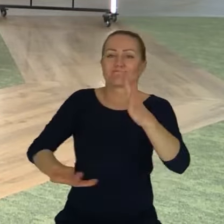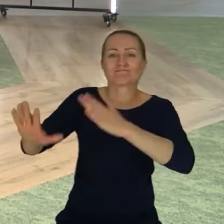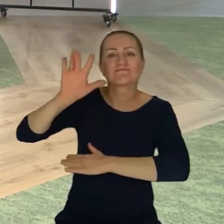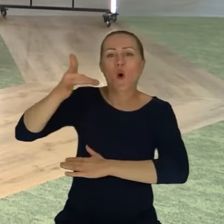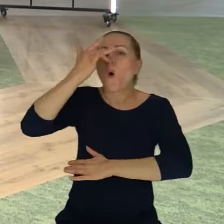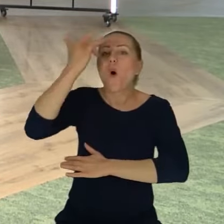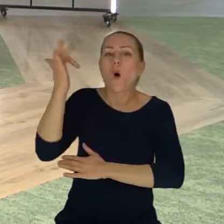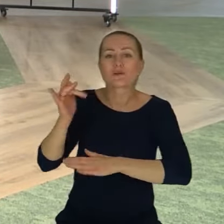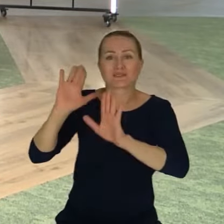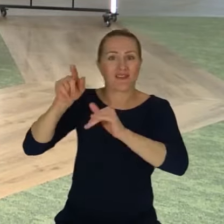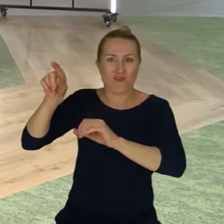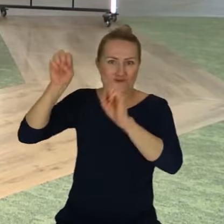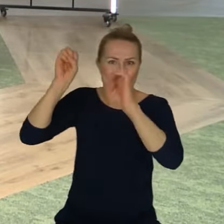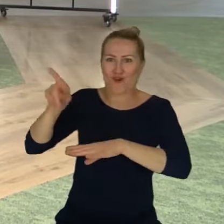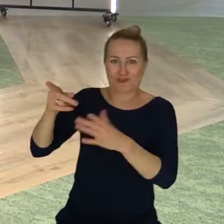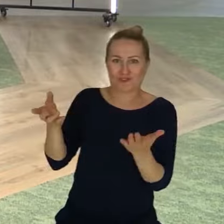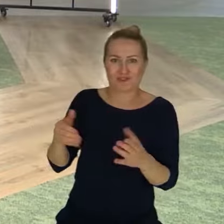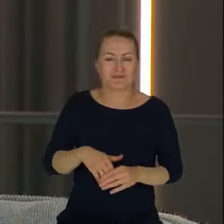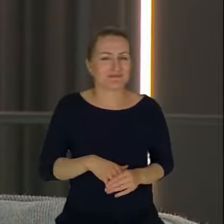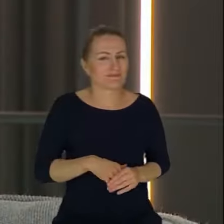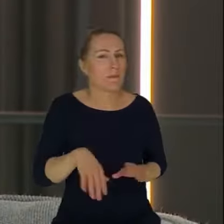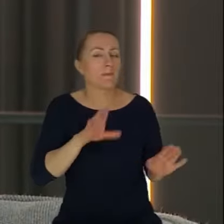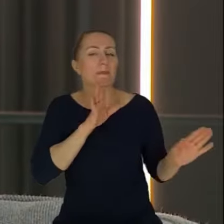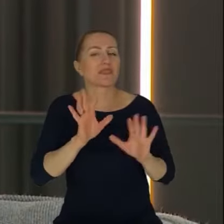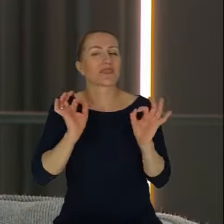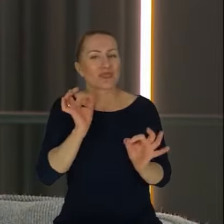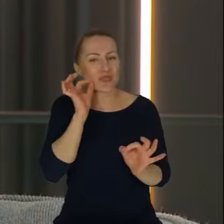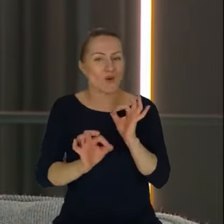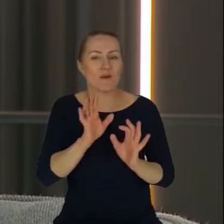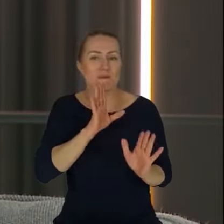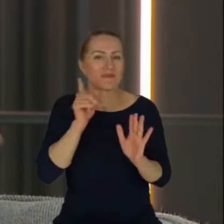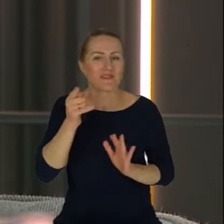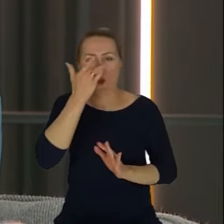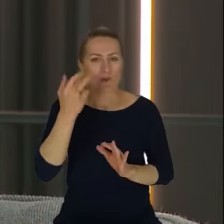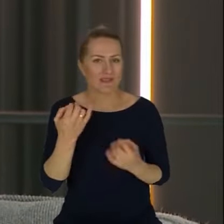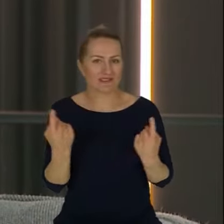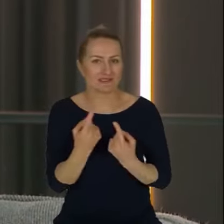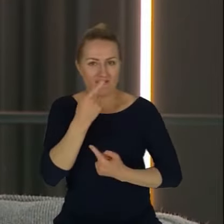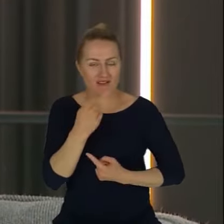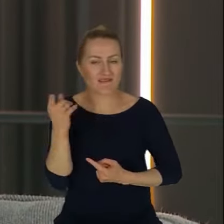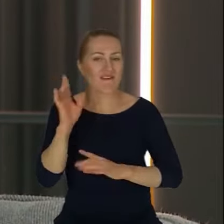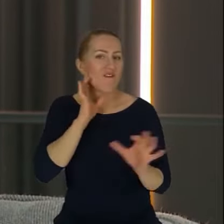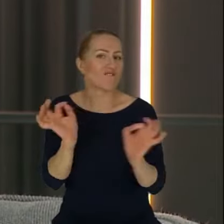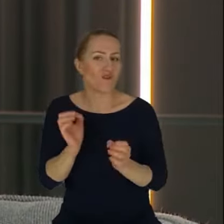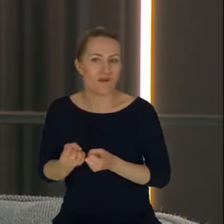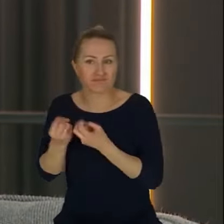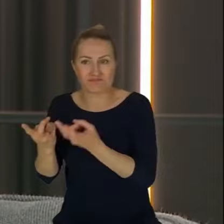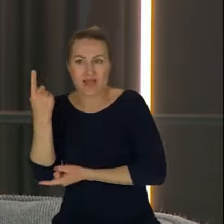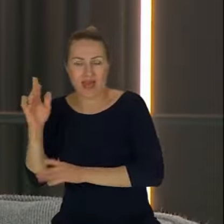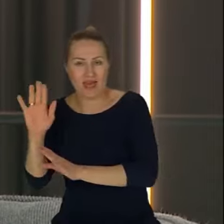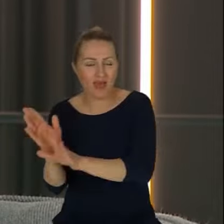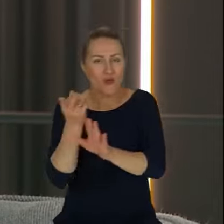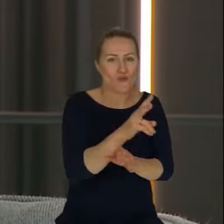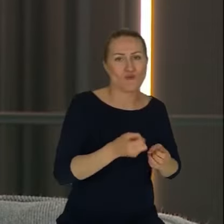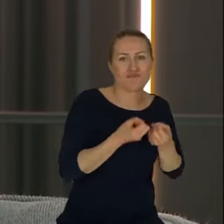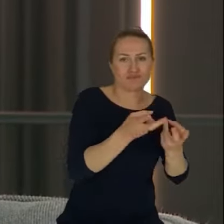głębokiej Syberii. Dokładnie, no dzisiaj trochę mamy tę sytuację jakby z Rosją, tak, że gdzieś mamy przekaz jeden, przekaz drugi i tutaj bardzo ważne